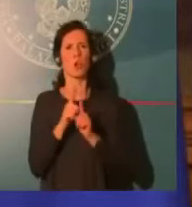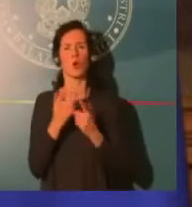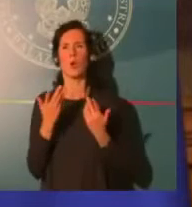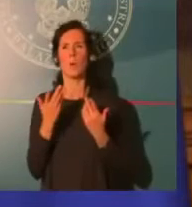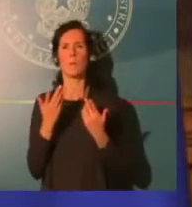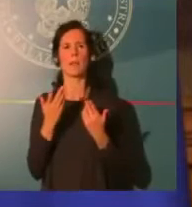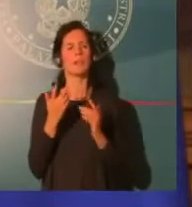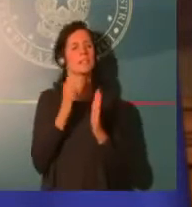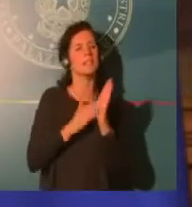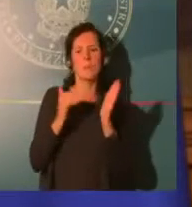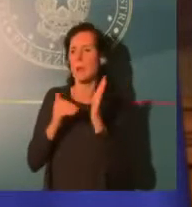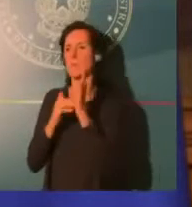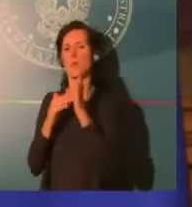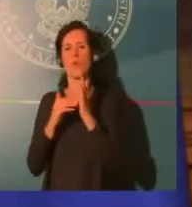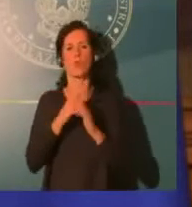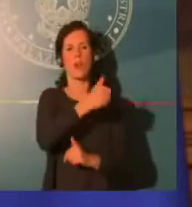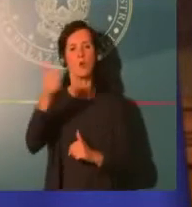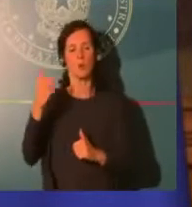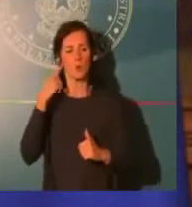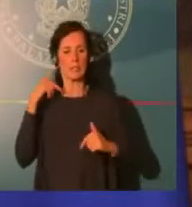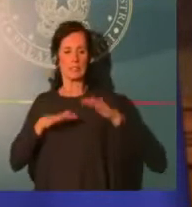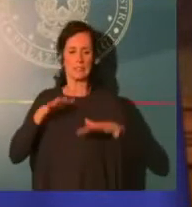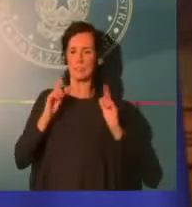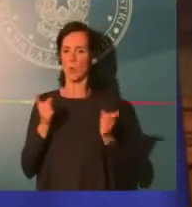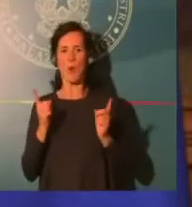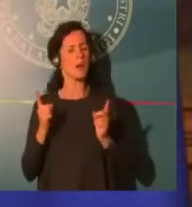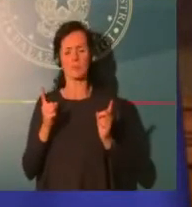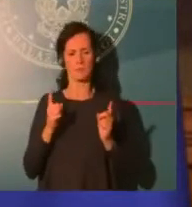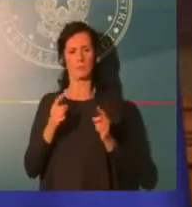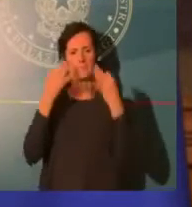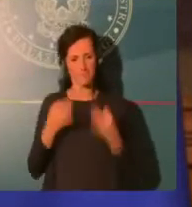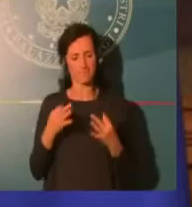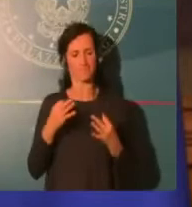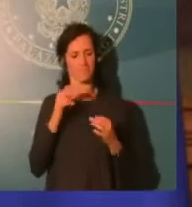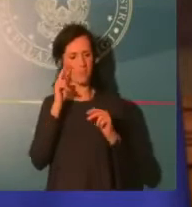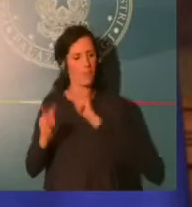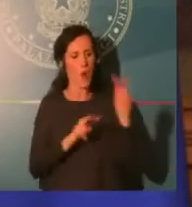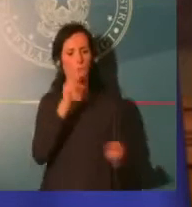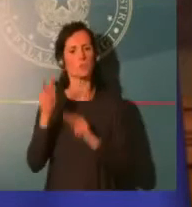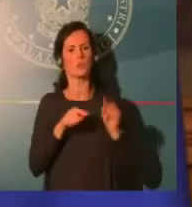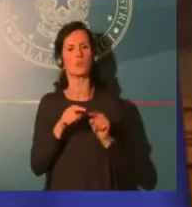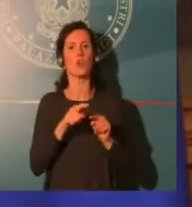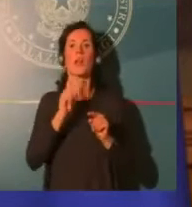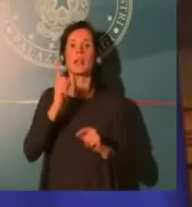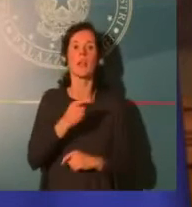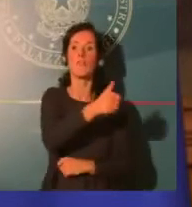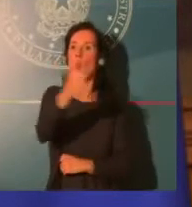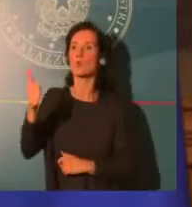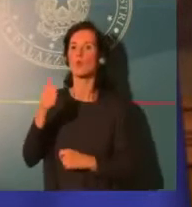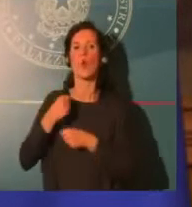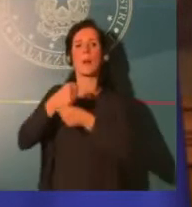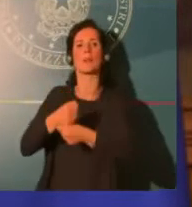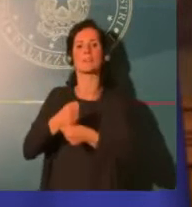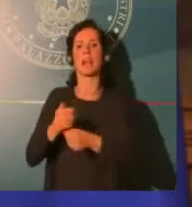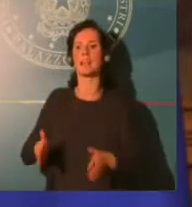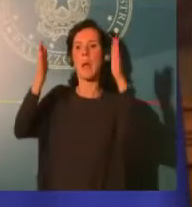del proprio ministero, ma per un obiettivo comune che è tenere la barra dritta, portare